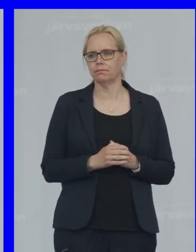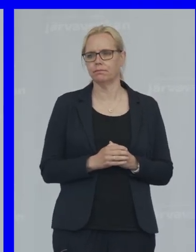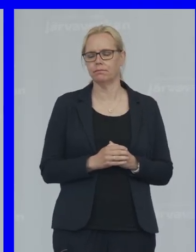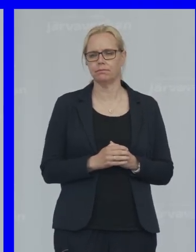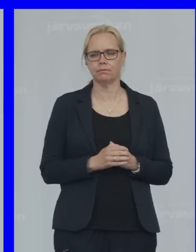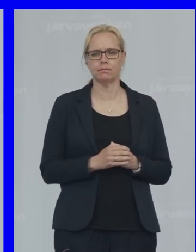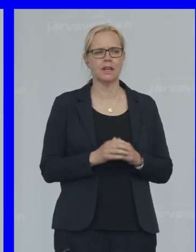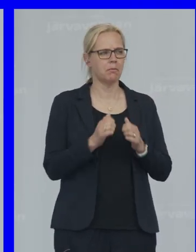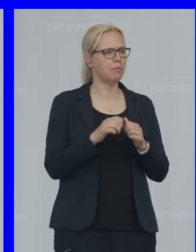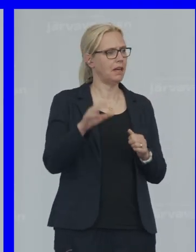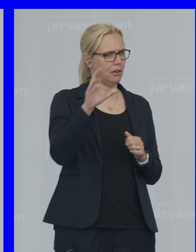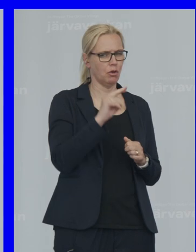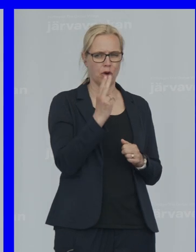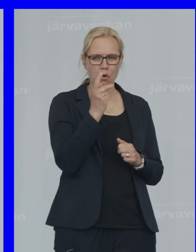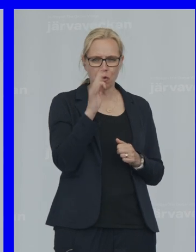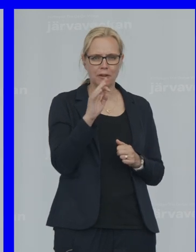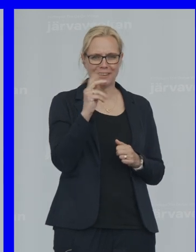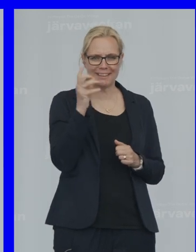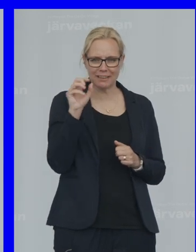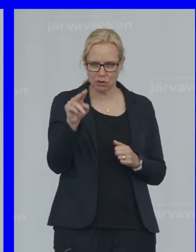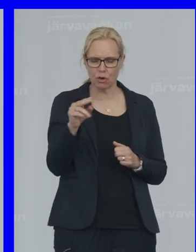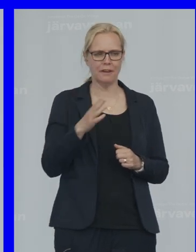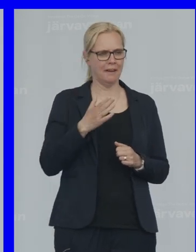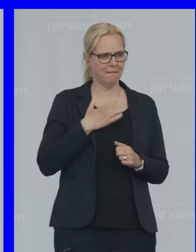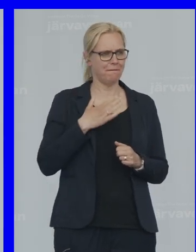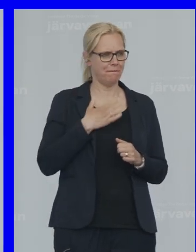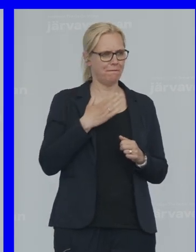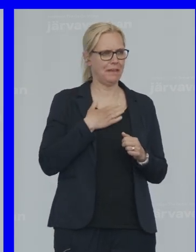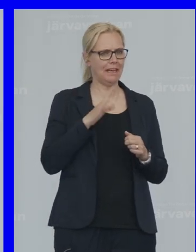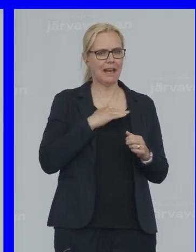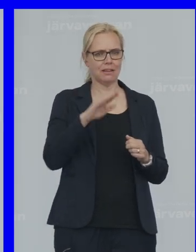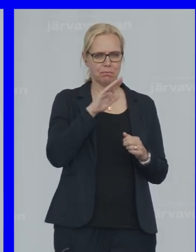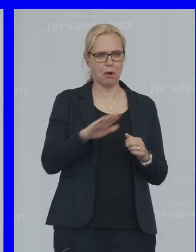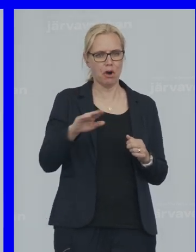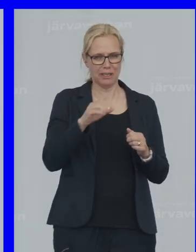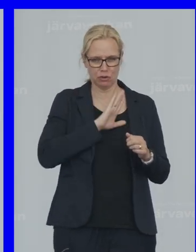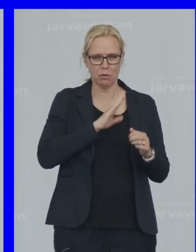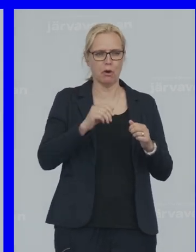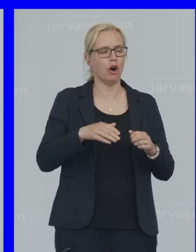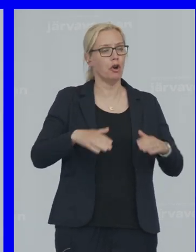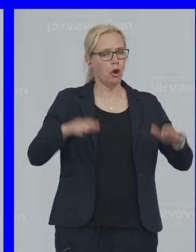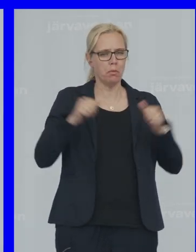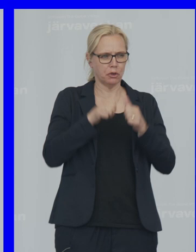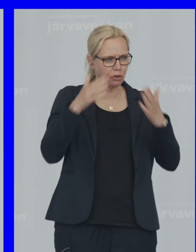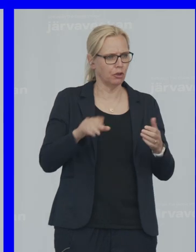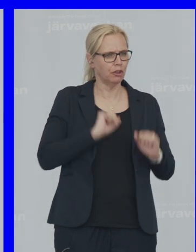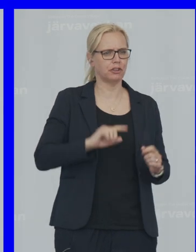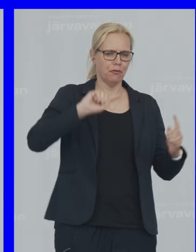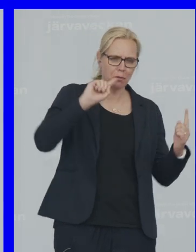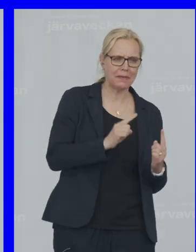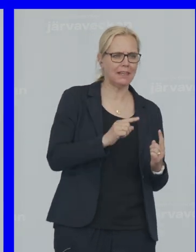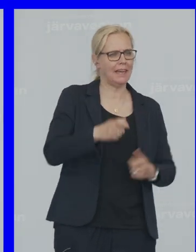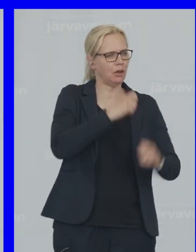Men när Ulf Kristersson Vill att barn Med uppehållstillstånd Ska få mindre ekonomiskt stöd Än sina